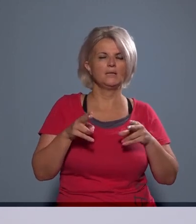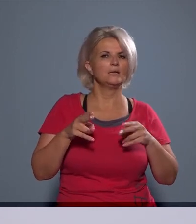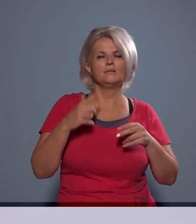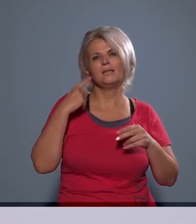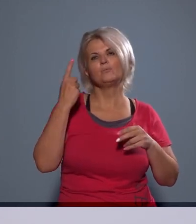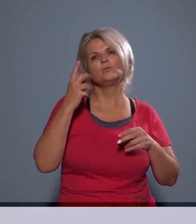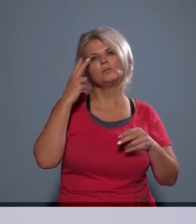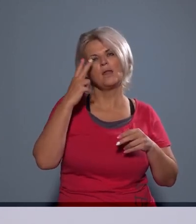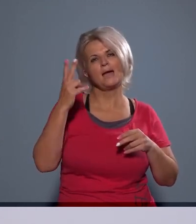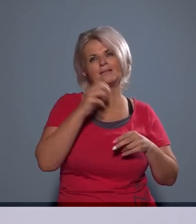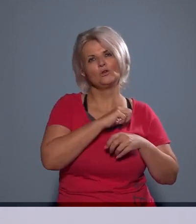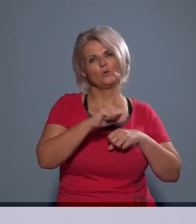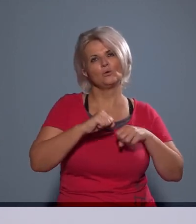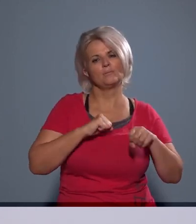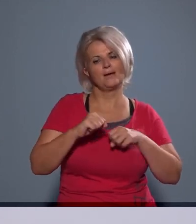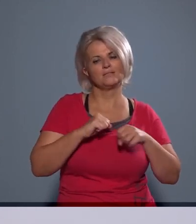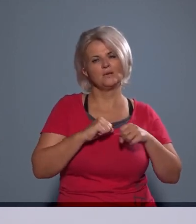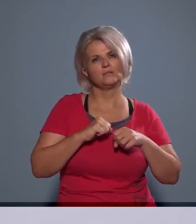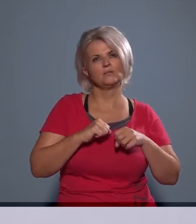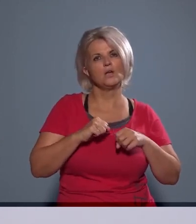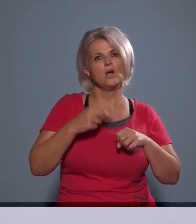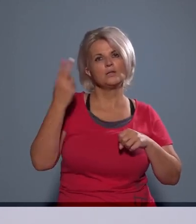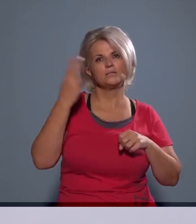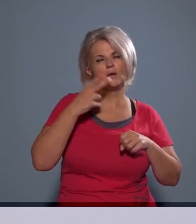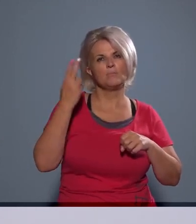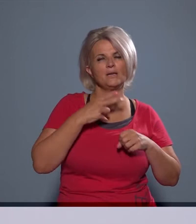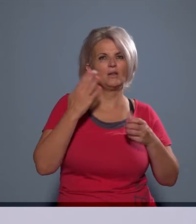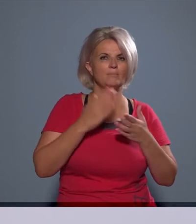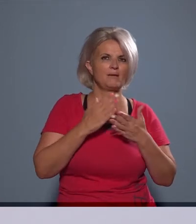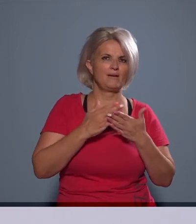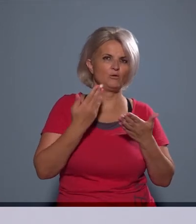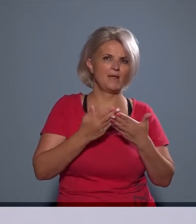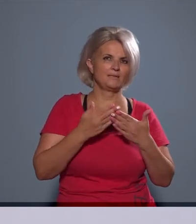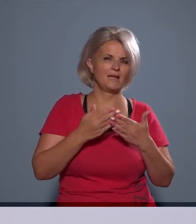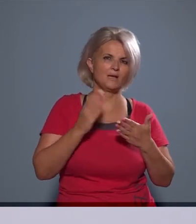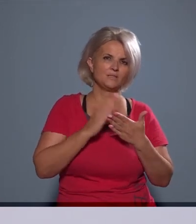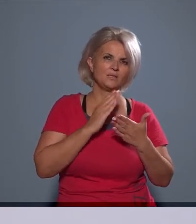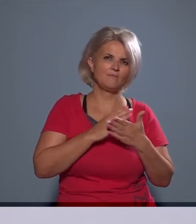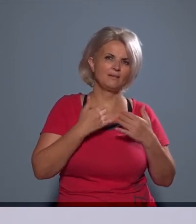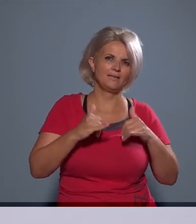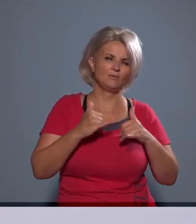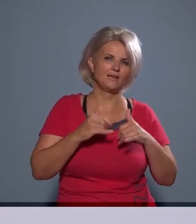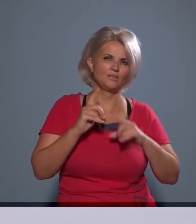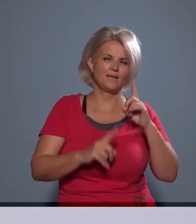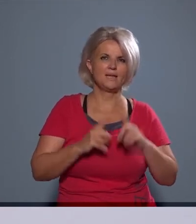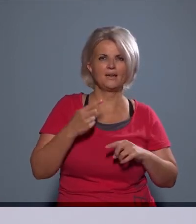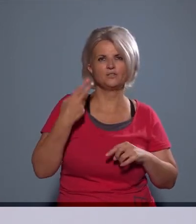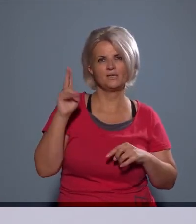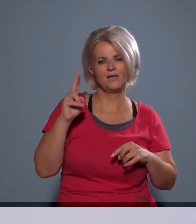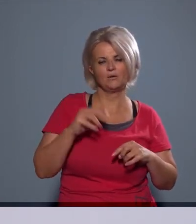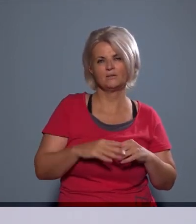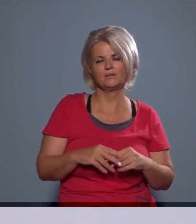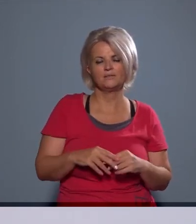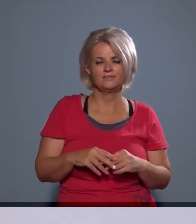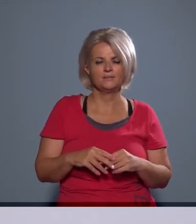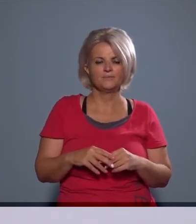hogy olyan szakmai megalapozása történt volna a szabányindulási eljárások kielülésének, ami egyértelműen meggyőződött